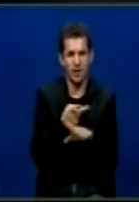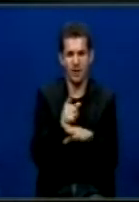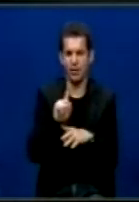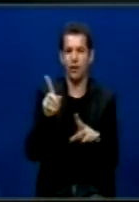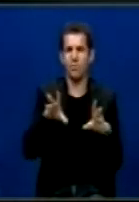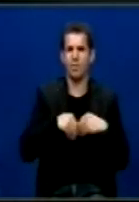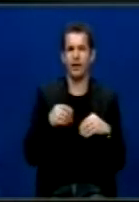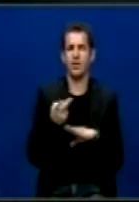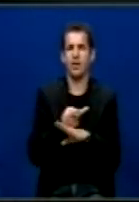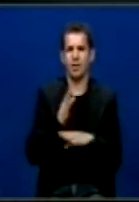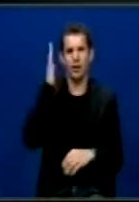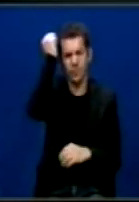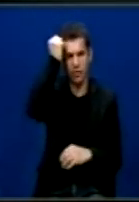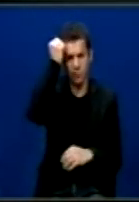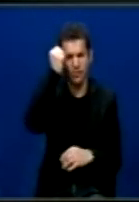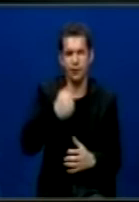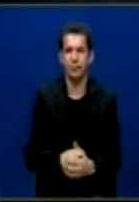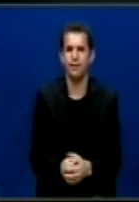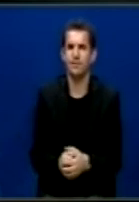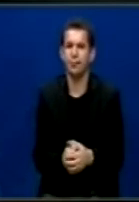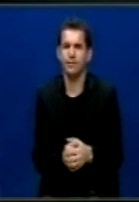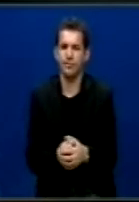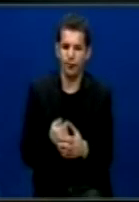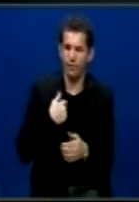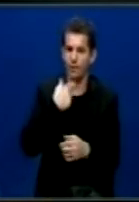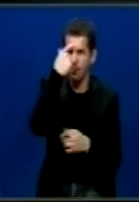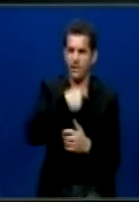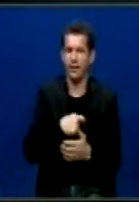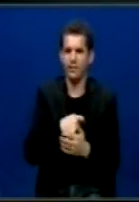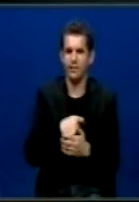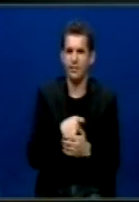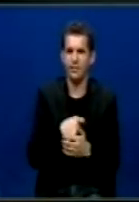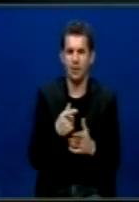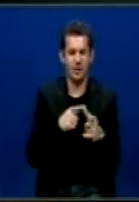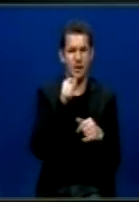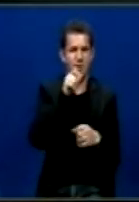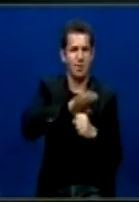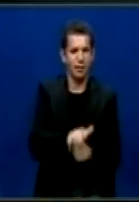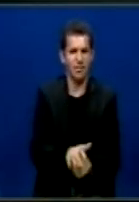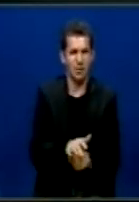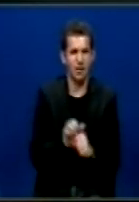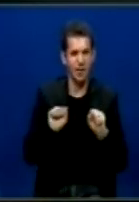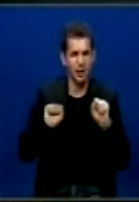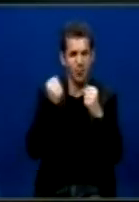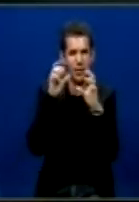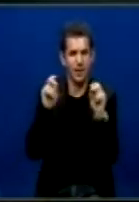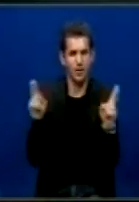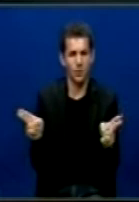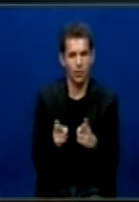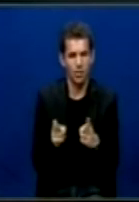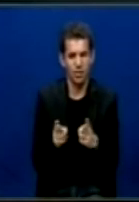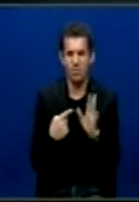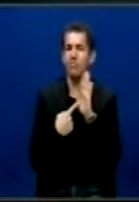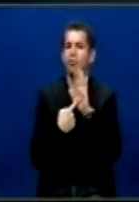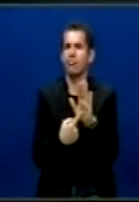njohin pavarësinë e Kosovës. Për mua personalisht, më njëra sësi u shtypë demonstrata e dhjetë shkurtit, ishte një